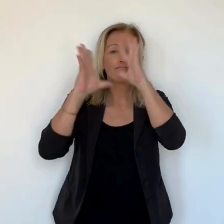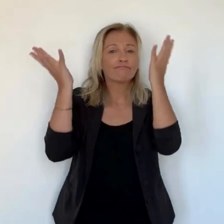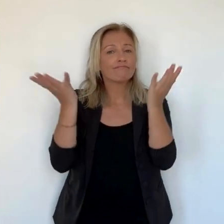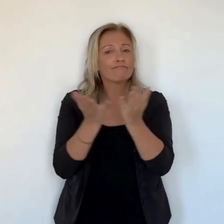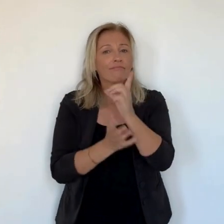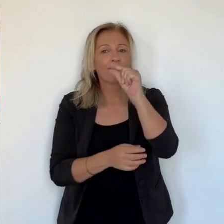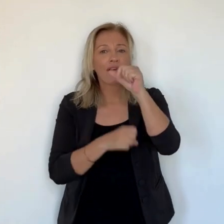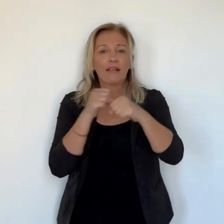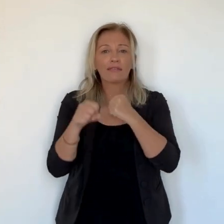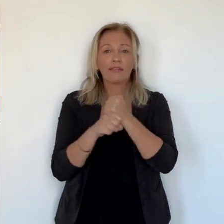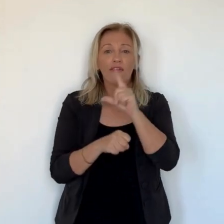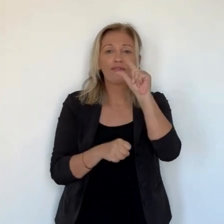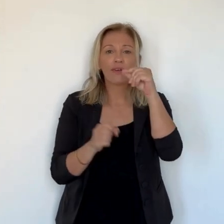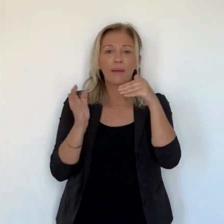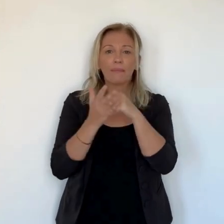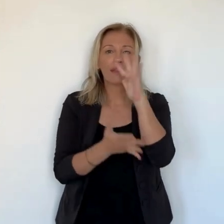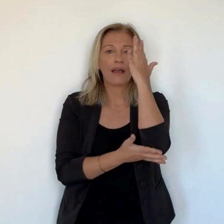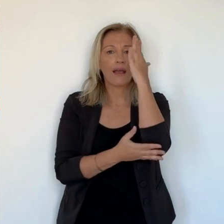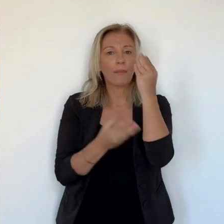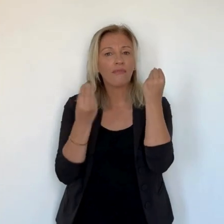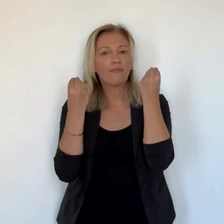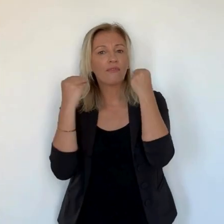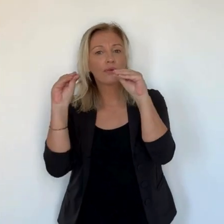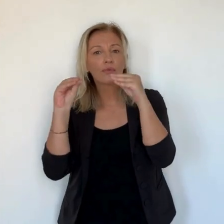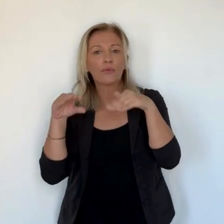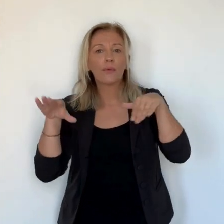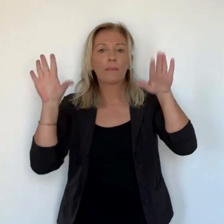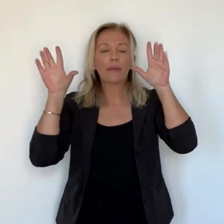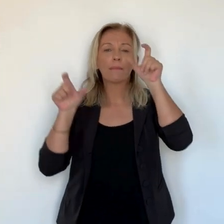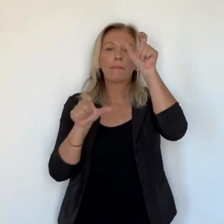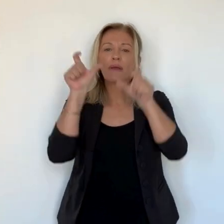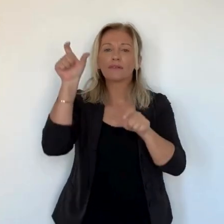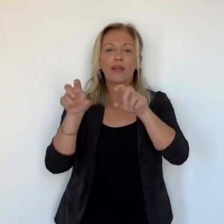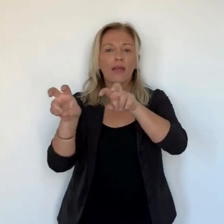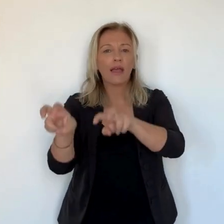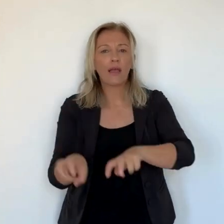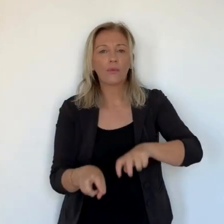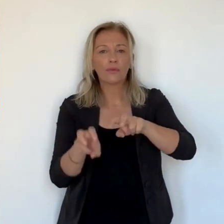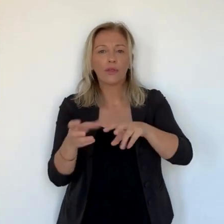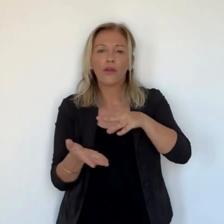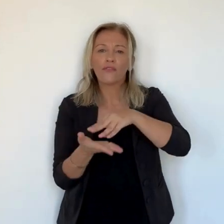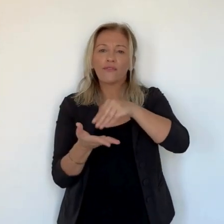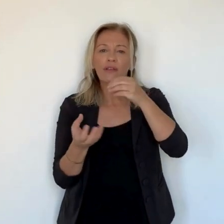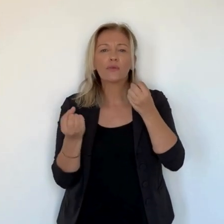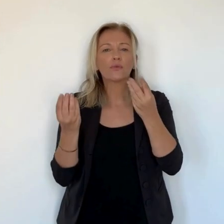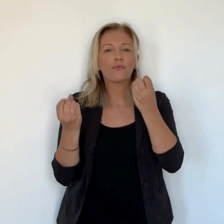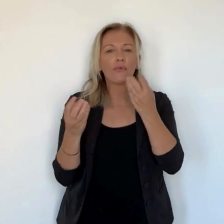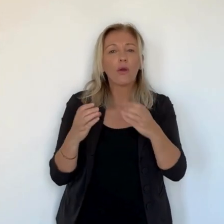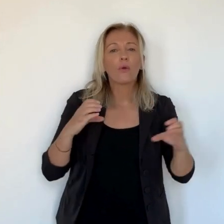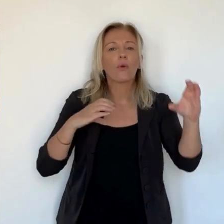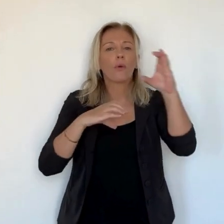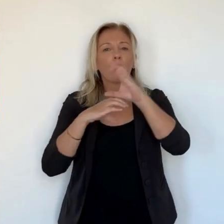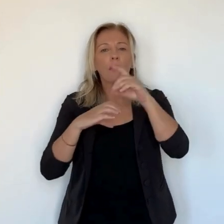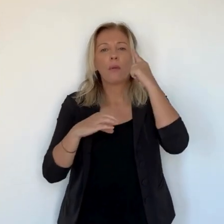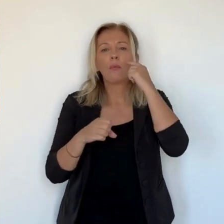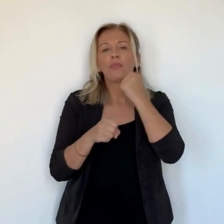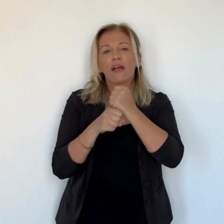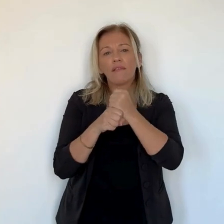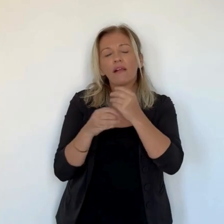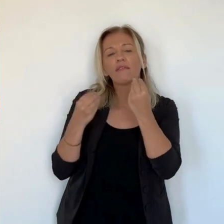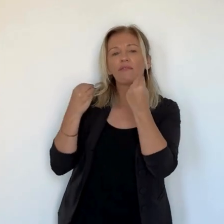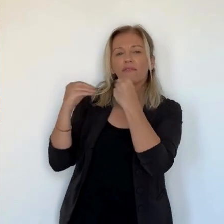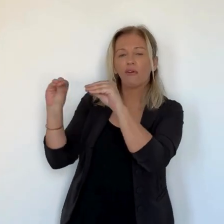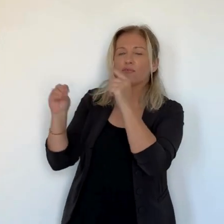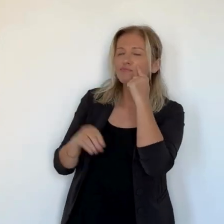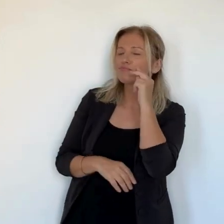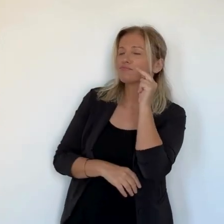peu d'eau. 20 000 arbres auraient ainsi été vendus en 20 ans. Mais pour les agriculteurs, la figue n'est souvent qu'un complément à une